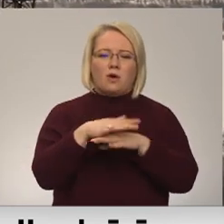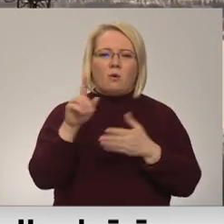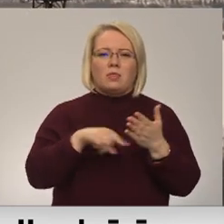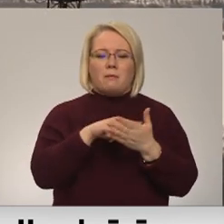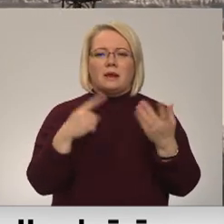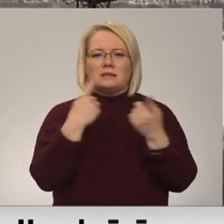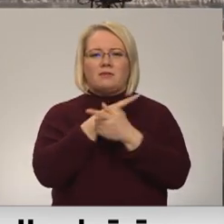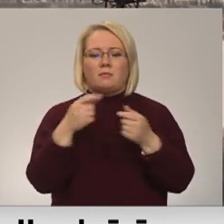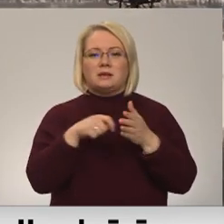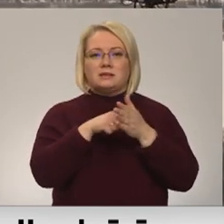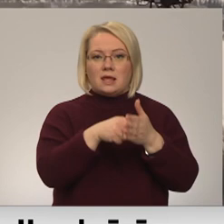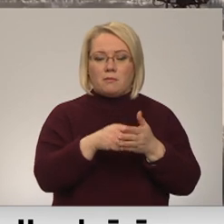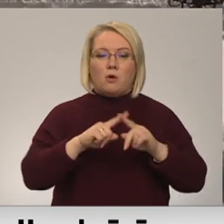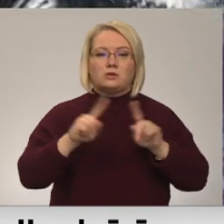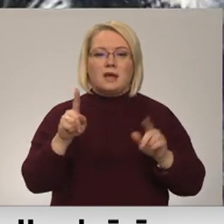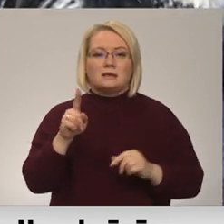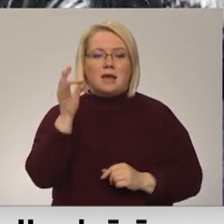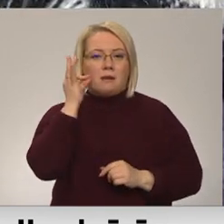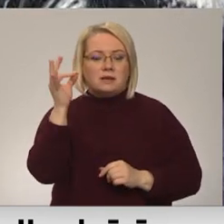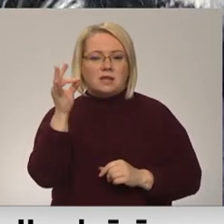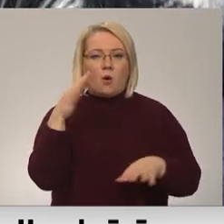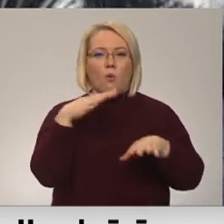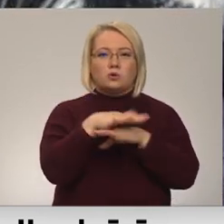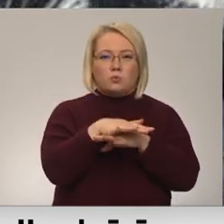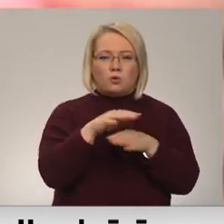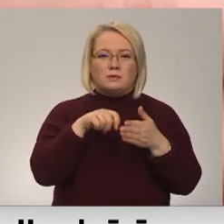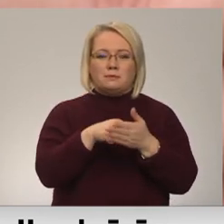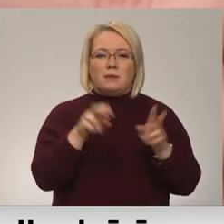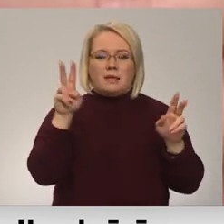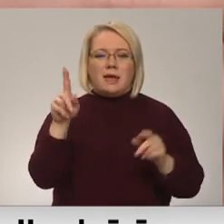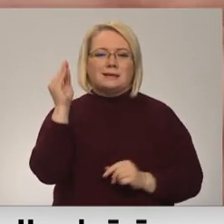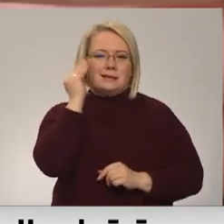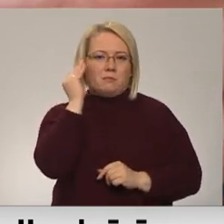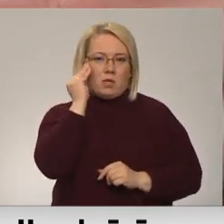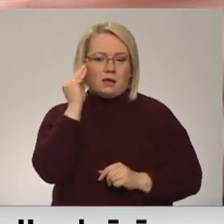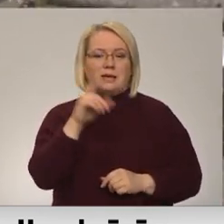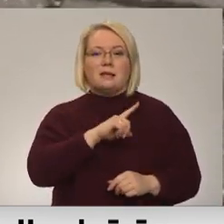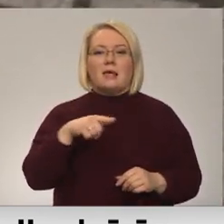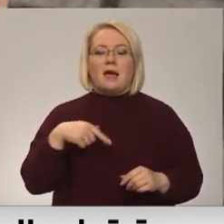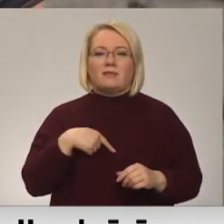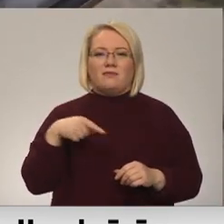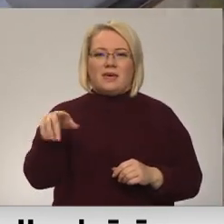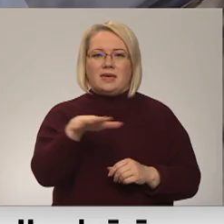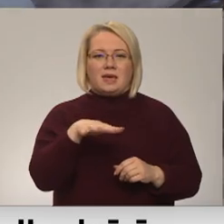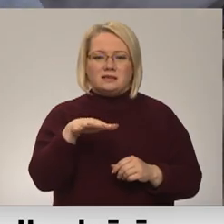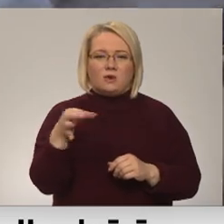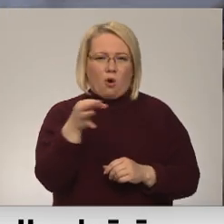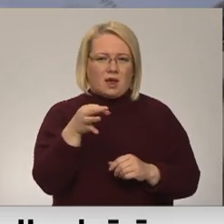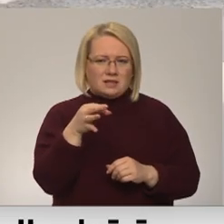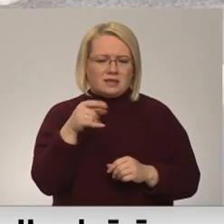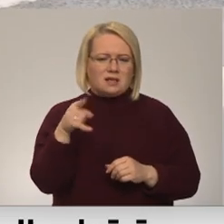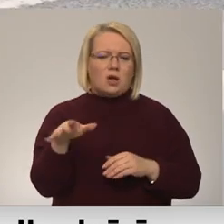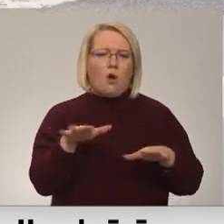spiedienu. Uzreiz gan jāprecisē, uzbrukumi un spiediens bija tikai simulācija. Latvijas transatlantiskā organizācija